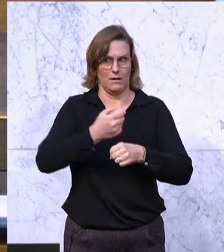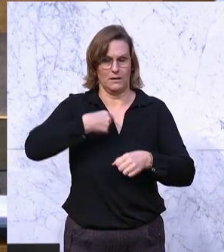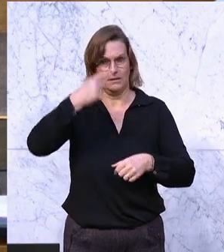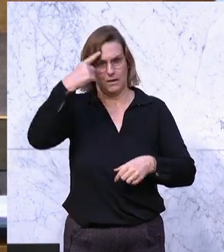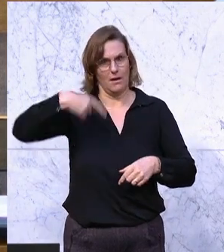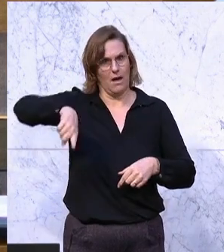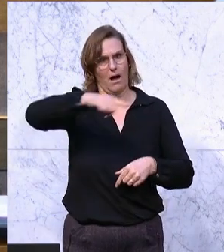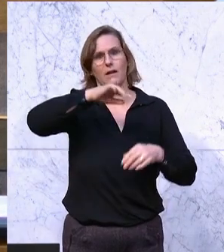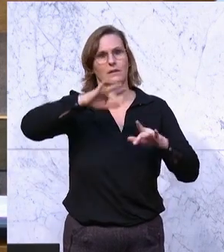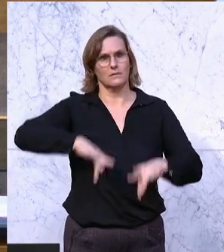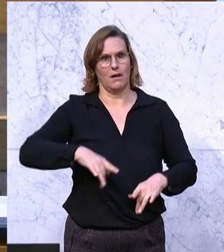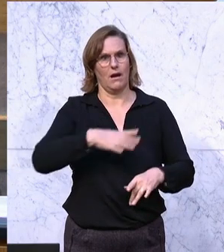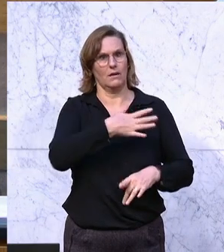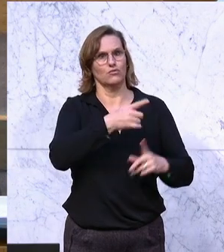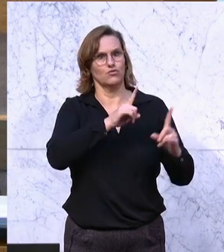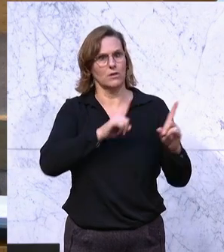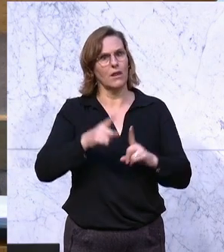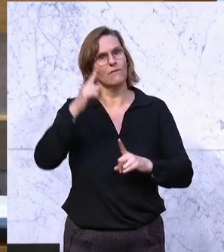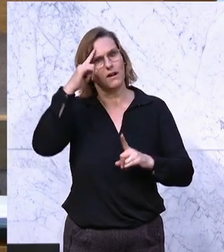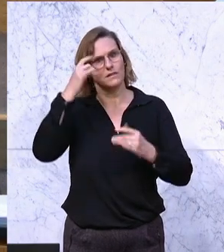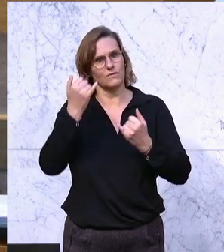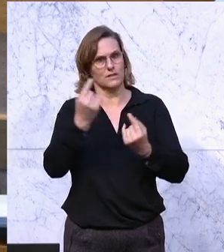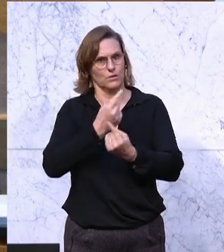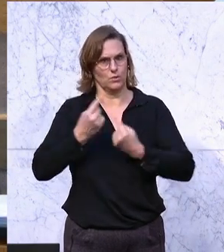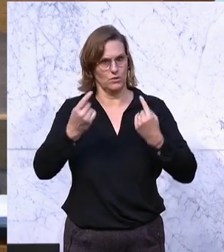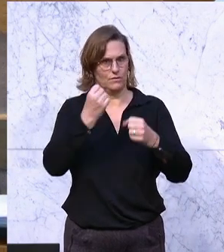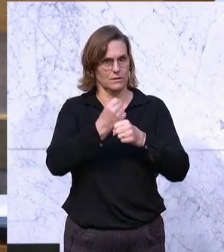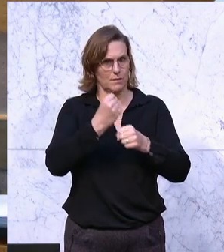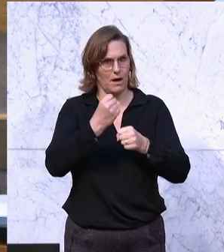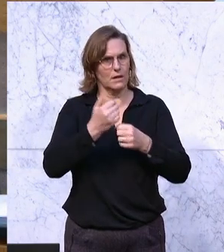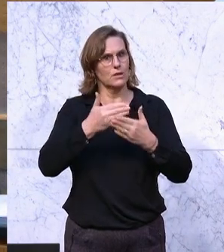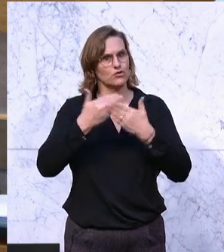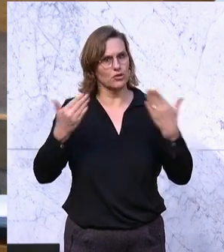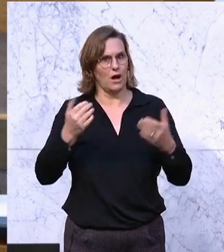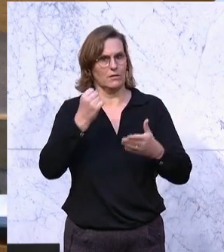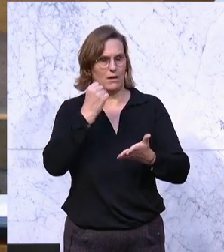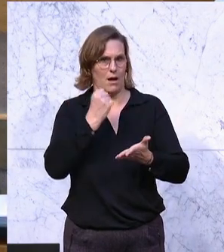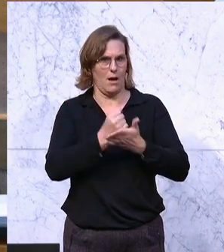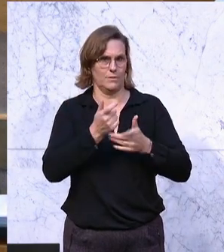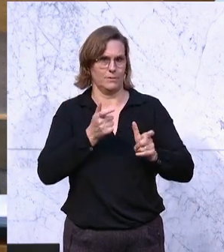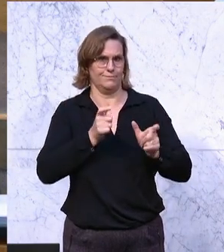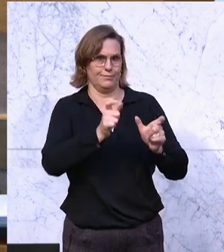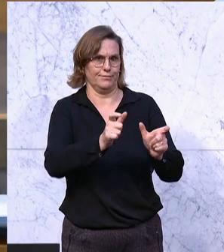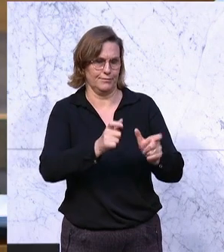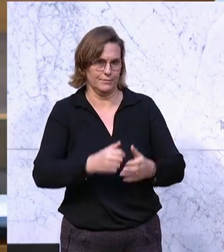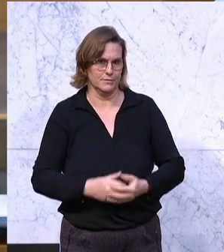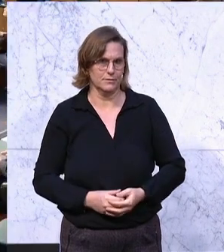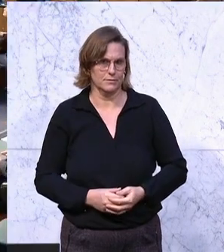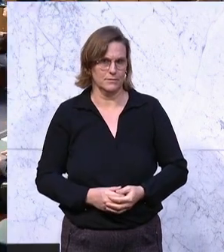diesem Raum an Ihrer Stelle wüssten, was wir in dieser Situation zu tun hätten, um Schaden vor dem Amt, Schaden von